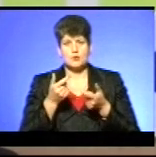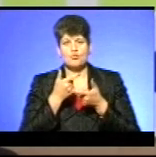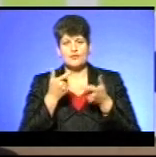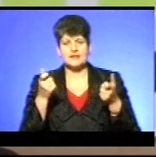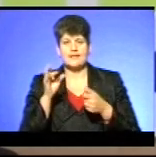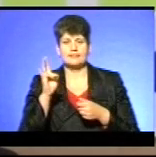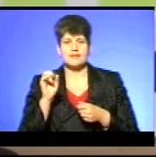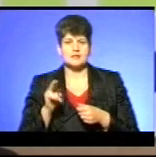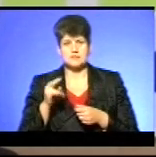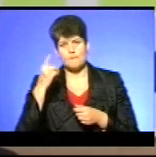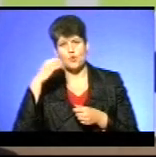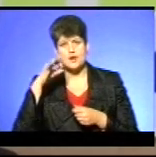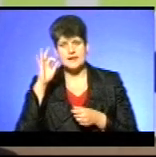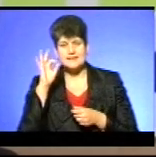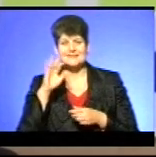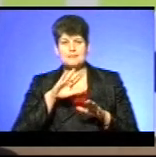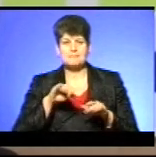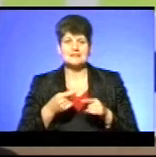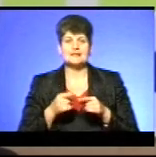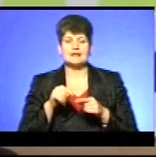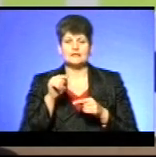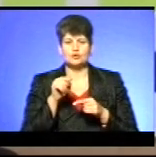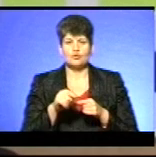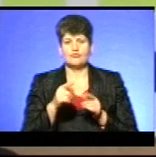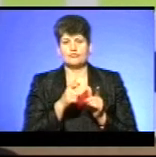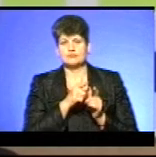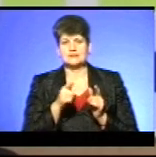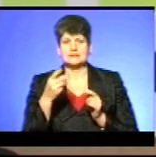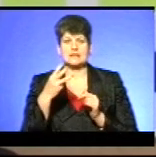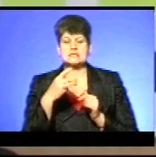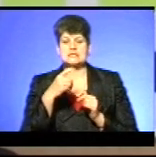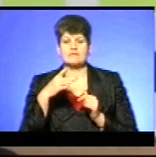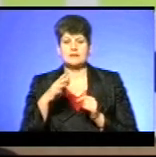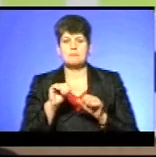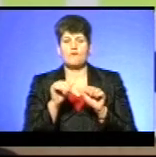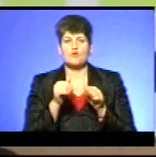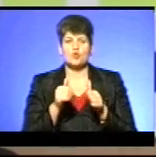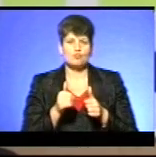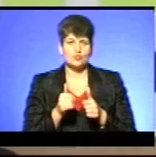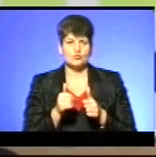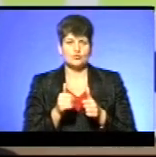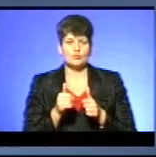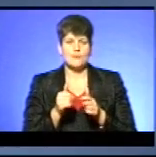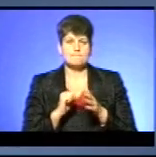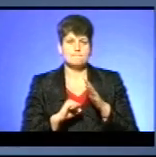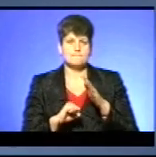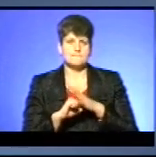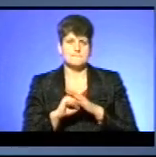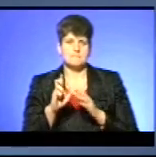Нацполіції. Після того, межах 30 хвилин, ми формуємо абонентську базу.